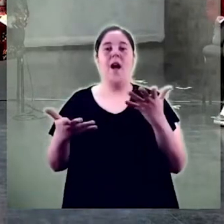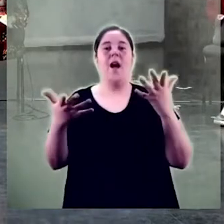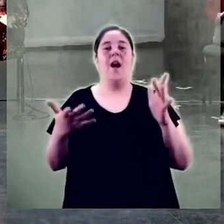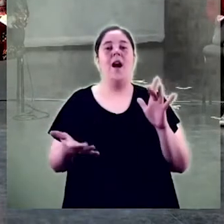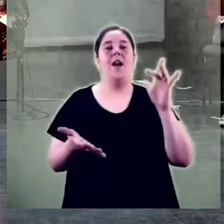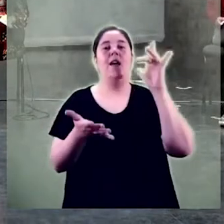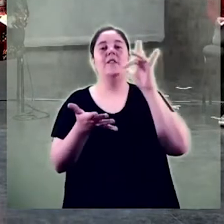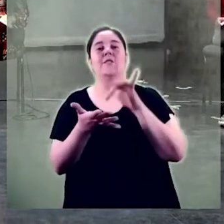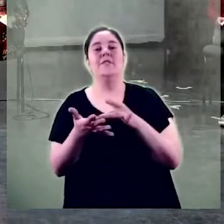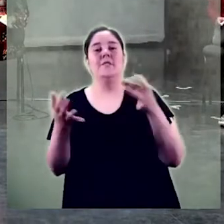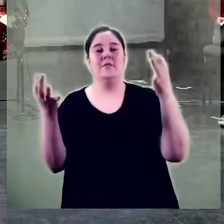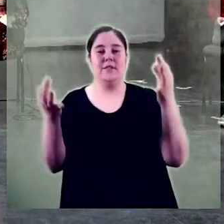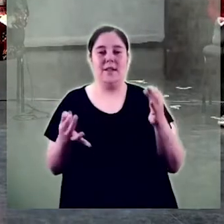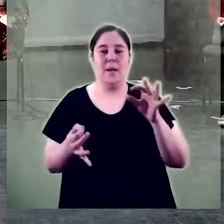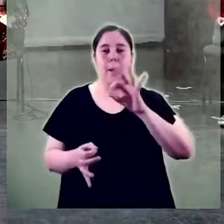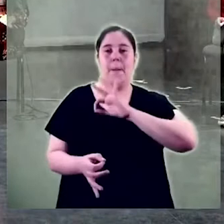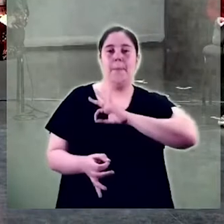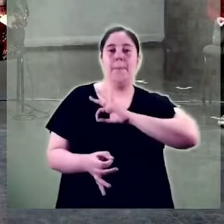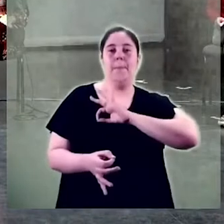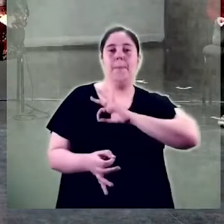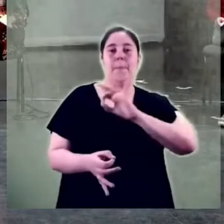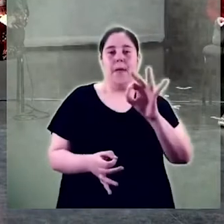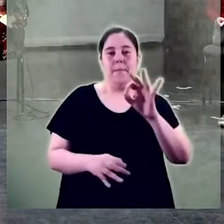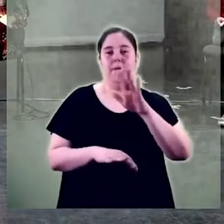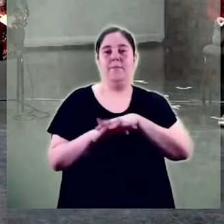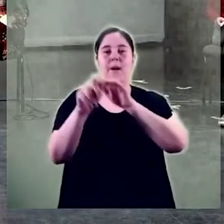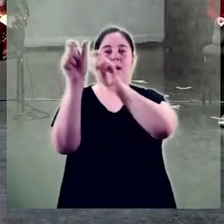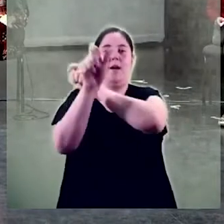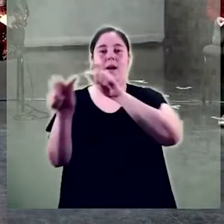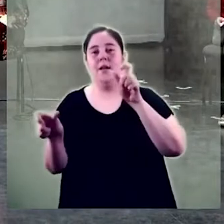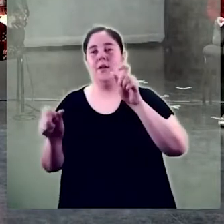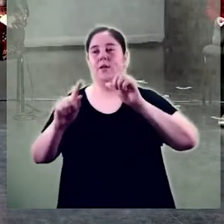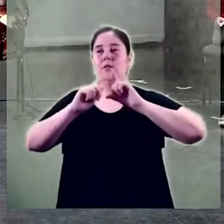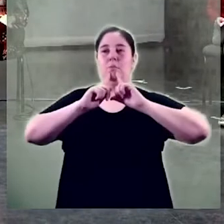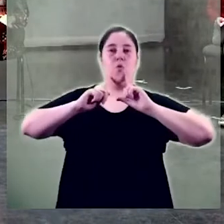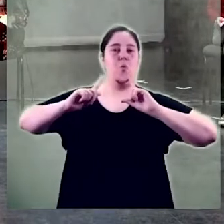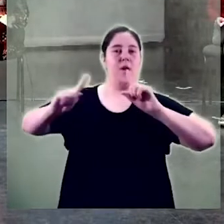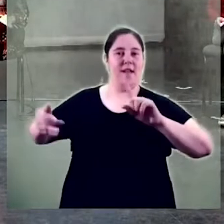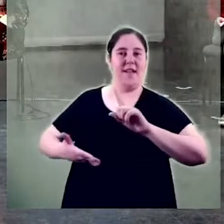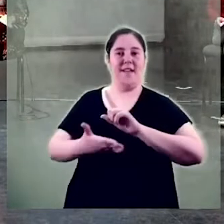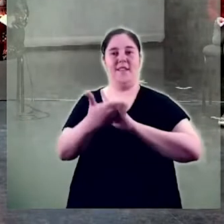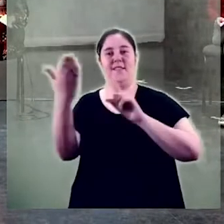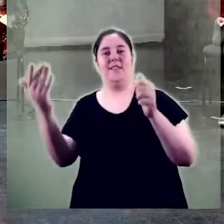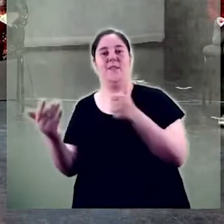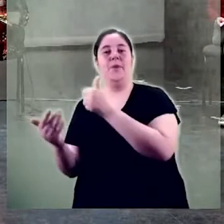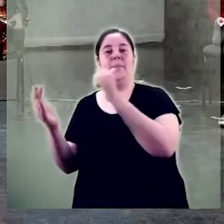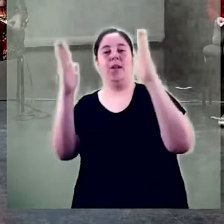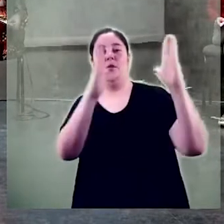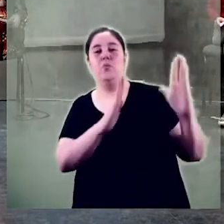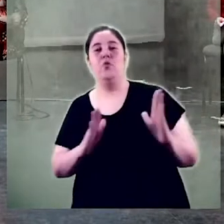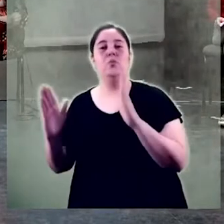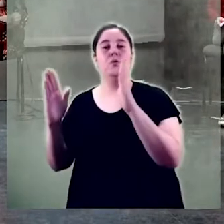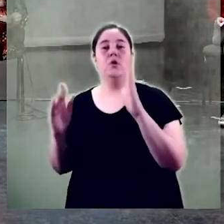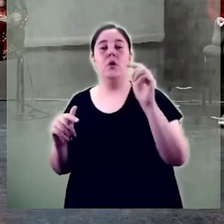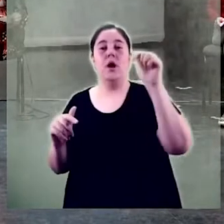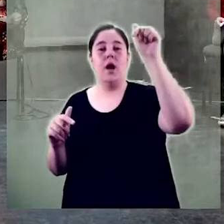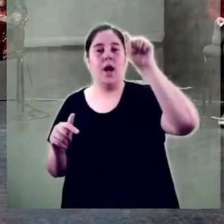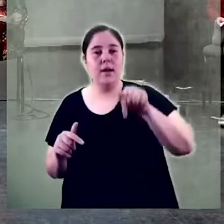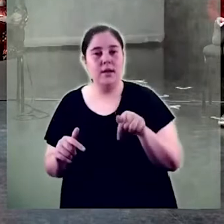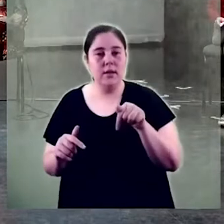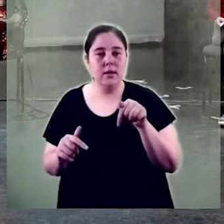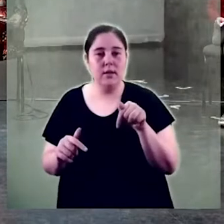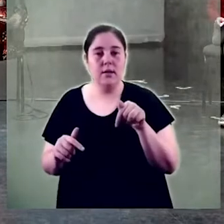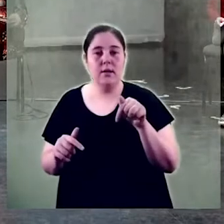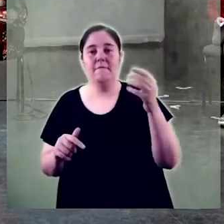realment d'illibir el premi a les submenerades a aquesta primera promoció. Aquí tenim els